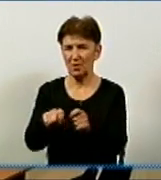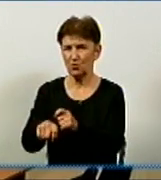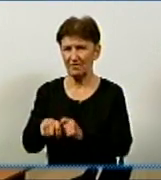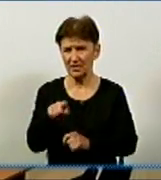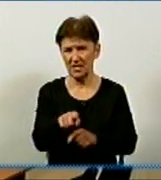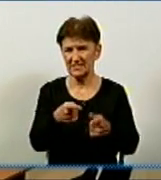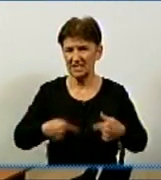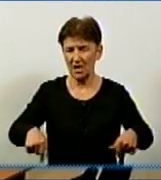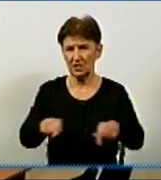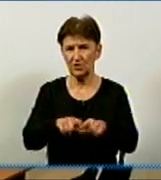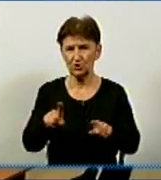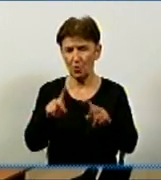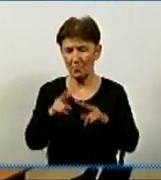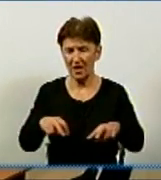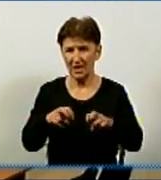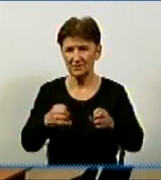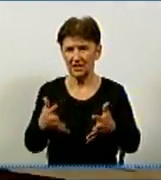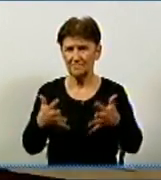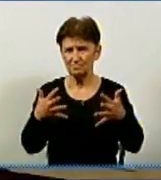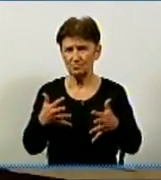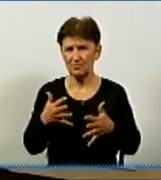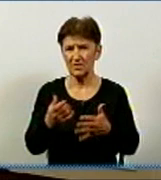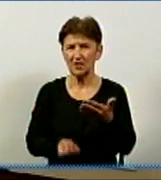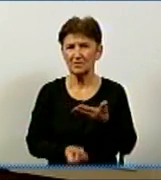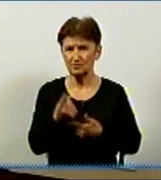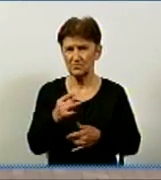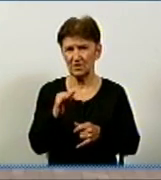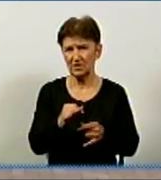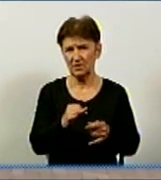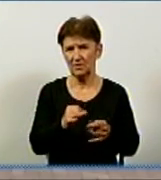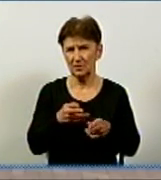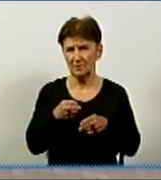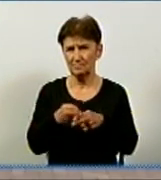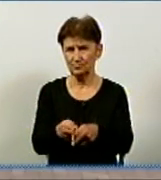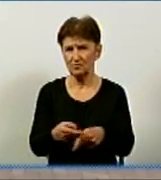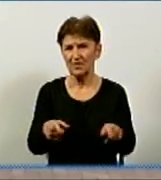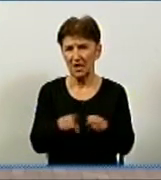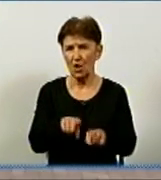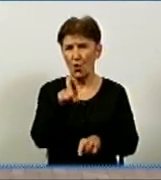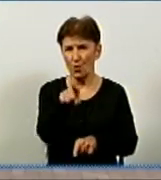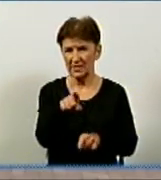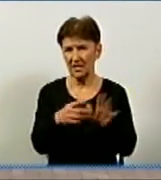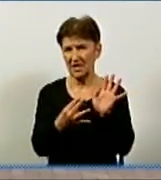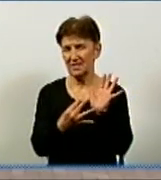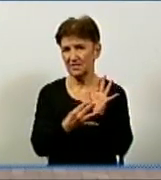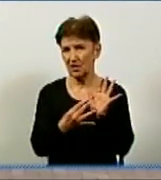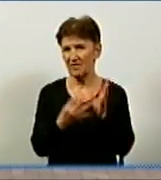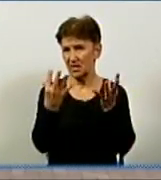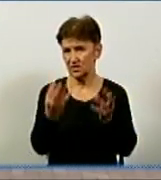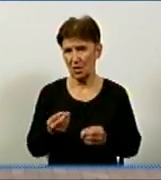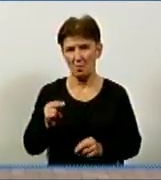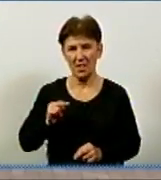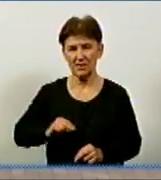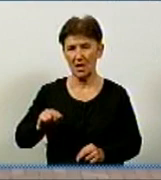закладу для того, щоб з'ясувати джерело інфекції і вжити заходів. Ось так 9 днів не працює